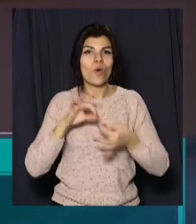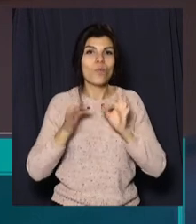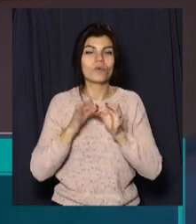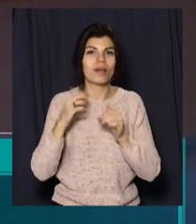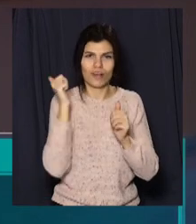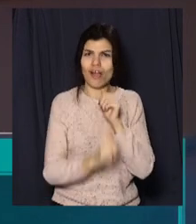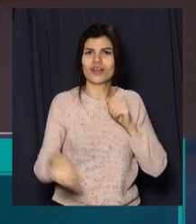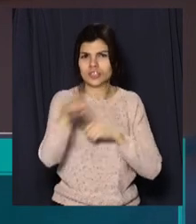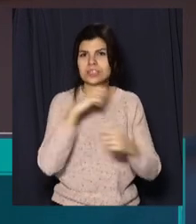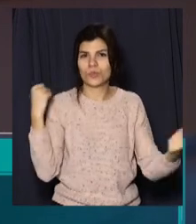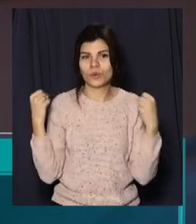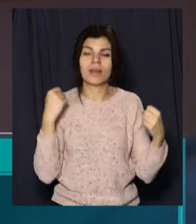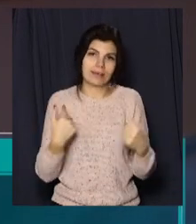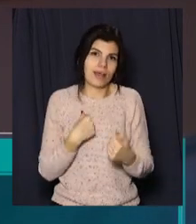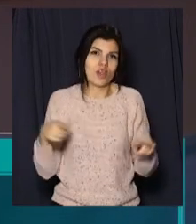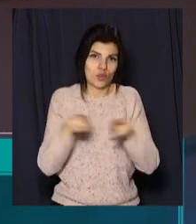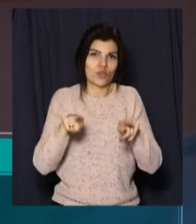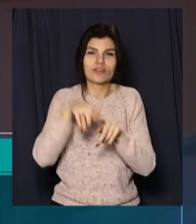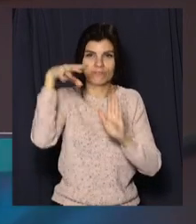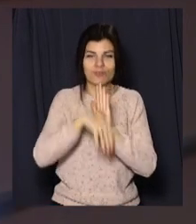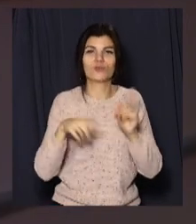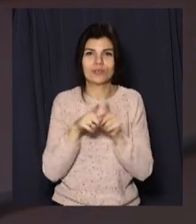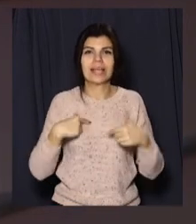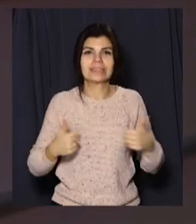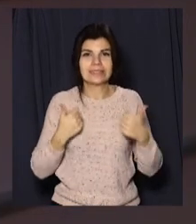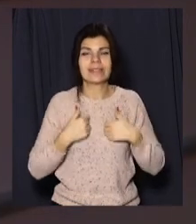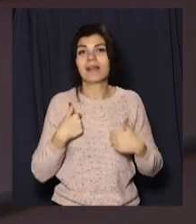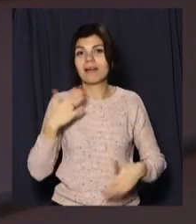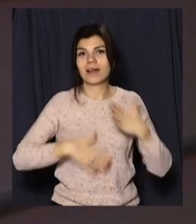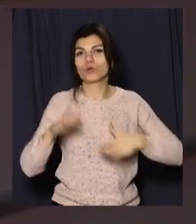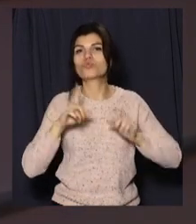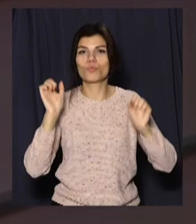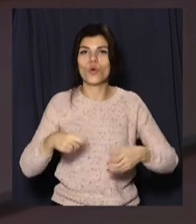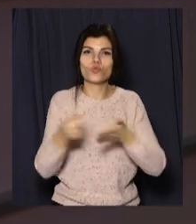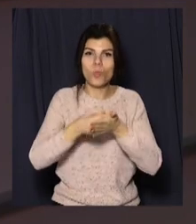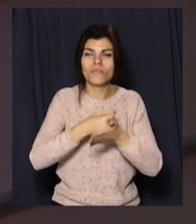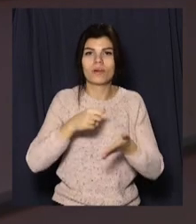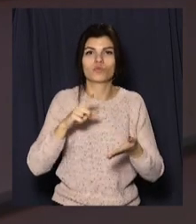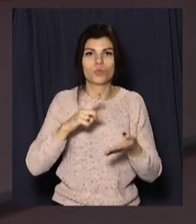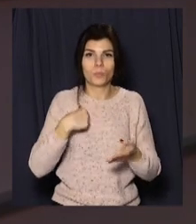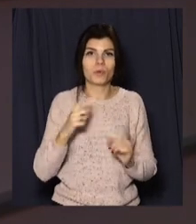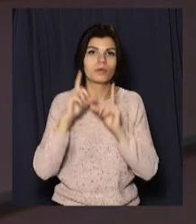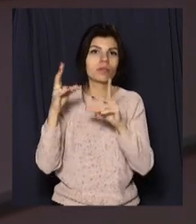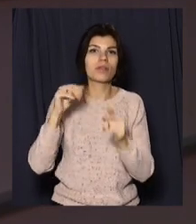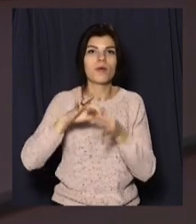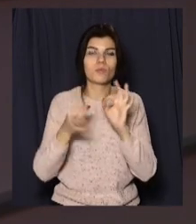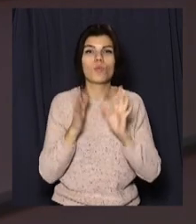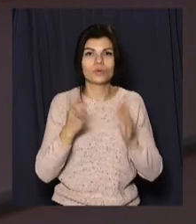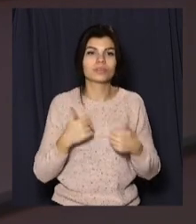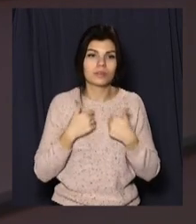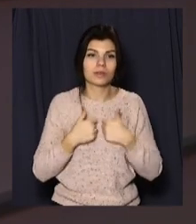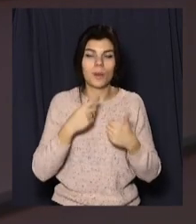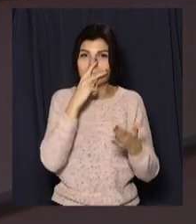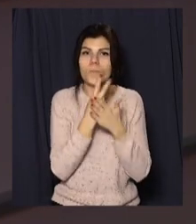спортсмен. Я не ісключений. Ми, звісно, раді, що ми змогли добитися цього. Ми їздимо на Олімпіаду, будемо старатися